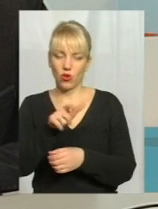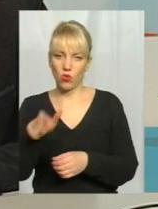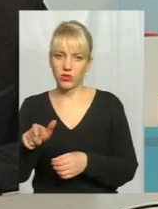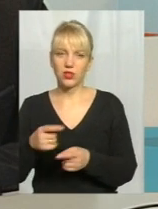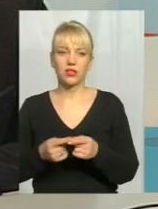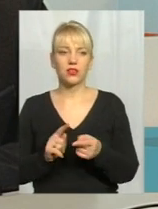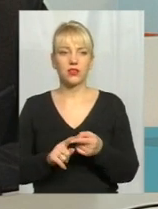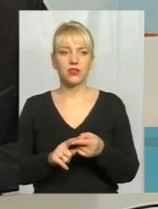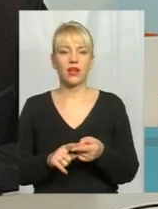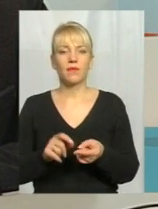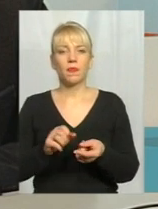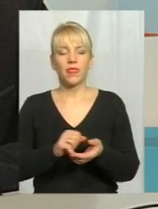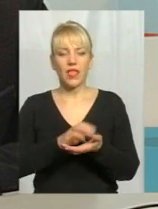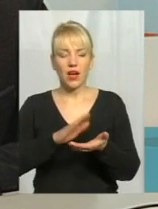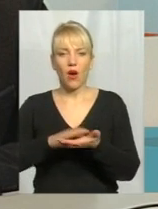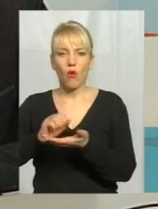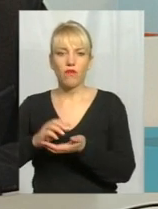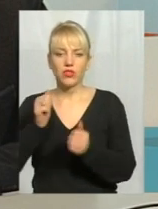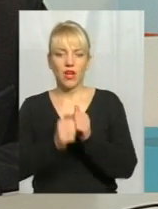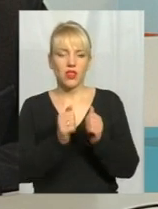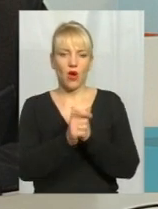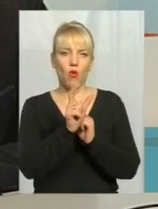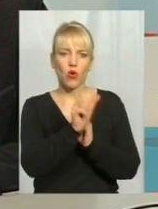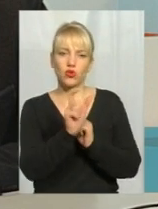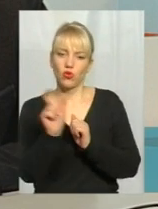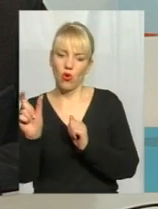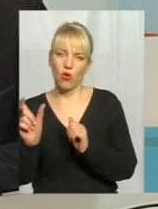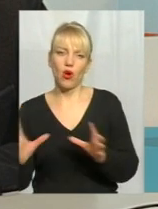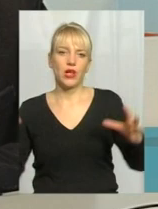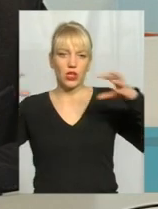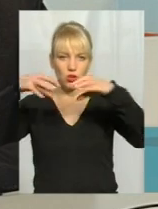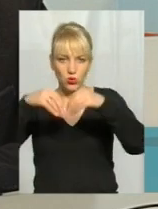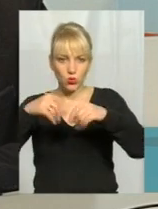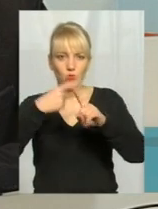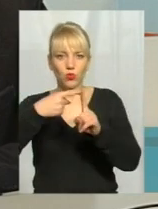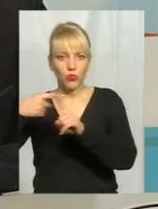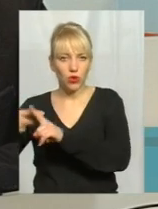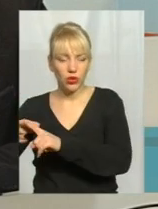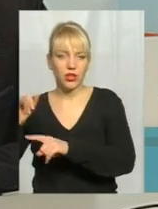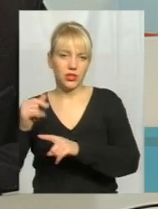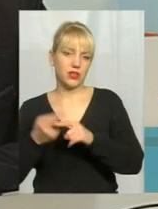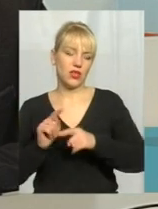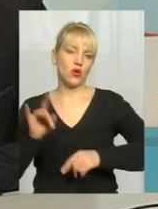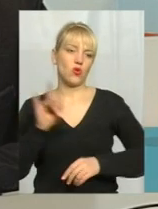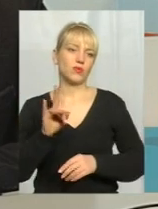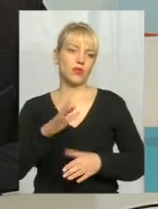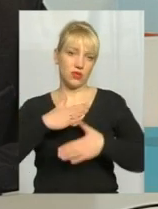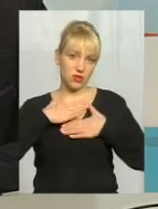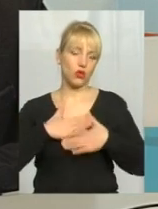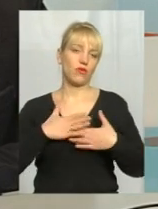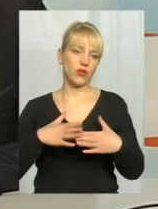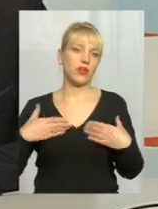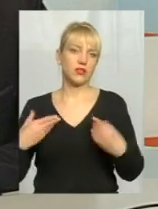ці норми нараховуються на кожного члена. Тобто сукупно, виходить, можливо, ті розміри, які задовольняють сім'ю.